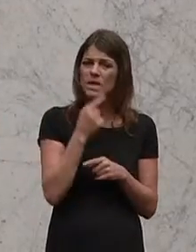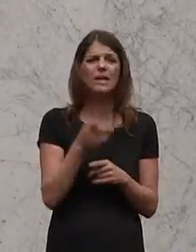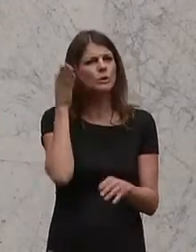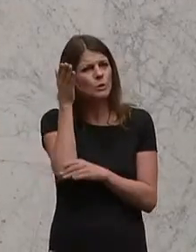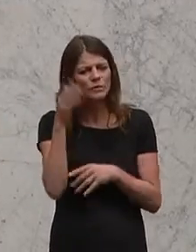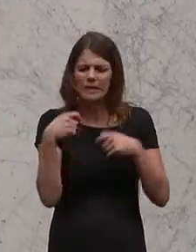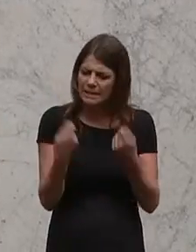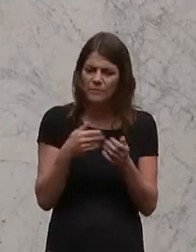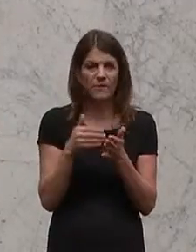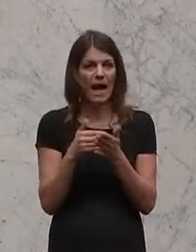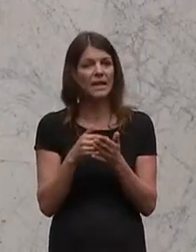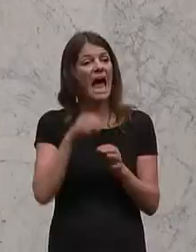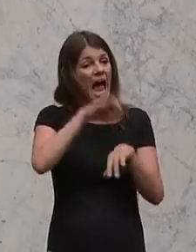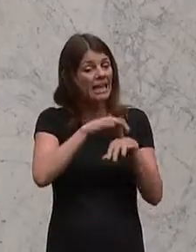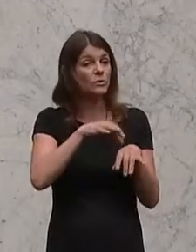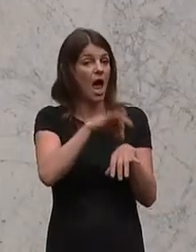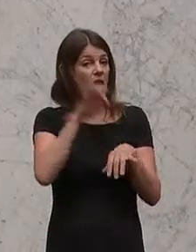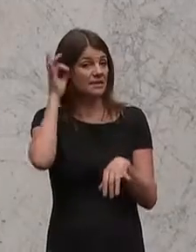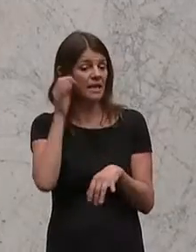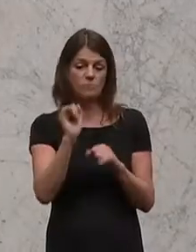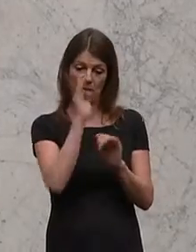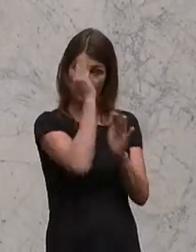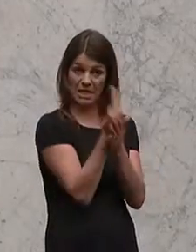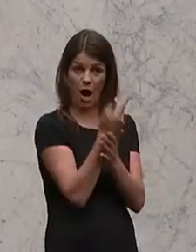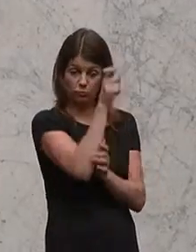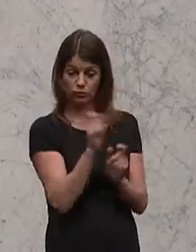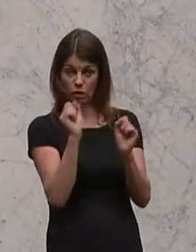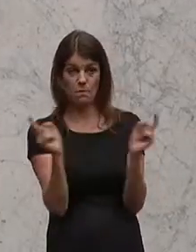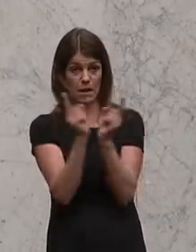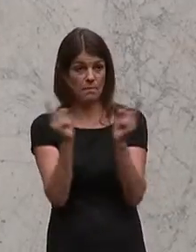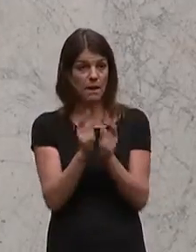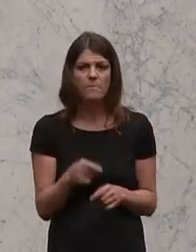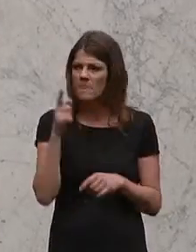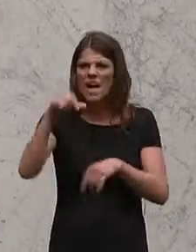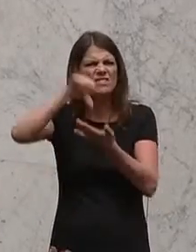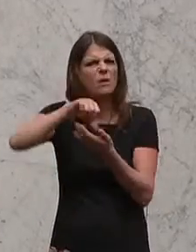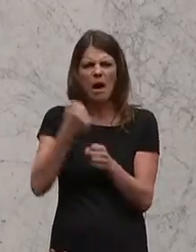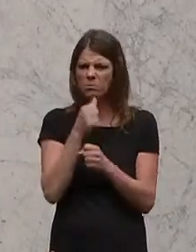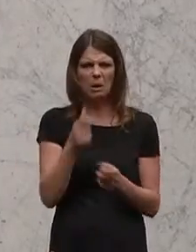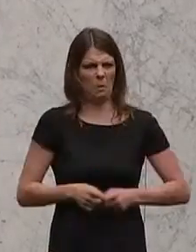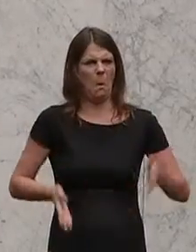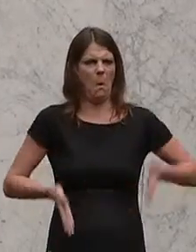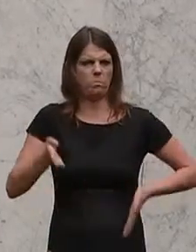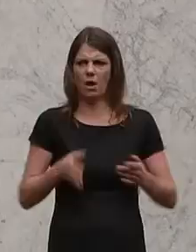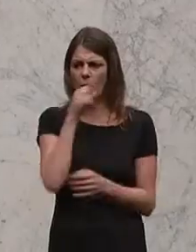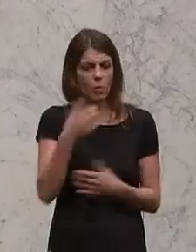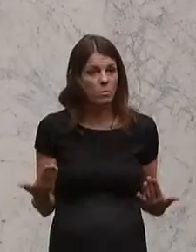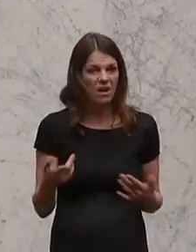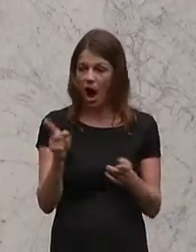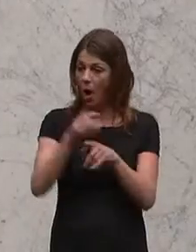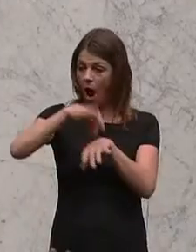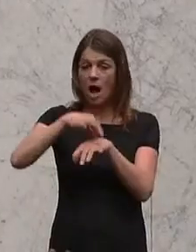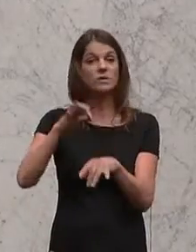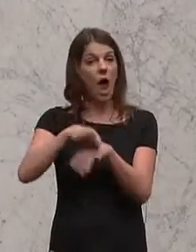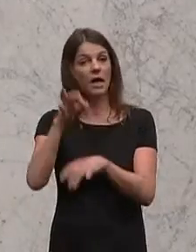Ärzte und Ärztinnen des Vertrauens geben. In den Zentren oder Netzwerken arbeiten ja keine anonymen Roboter, es werden Ärztinnen und Ärzte